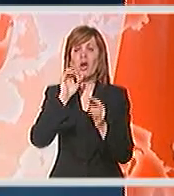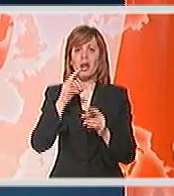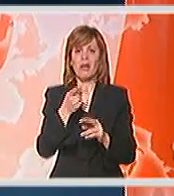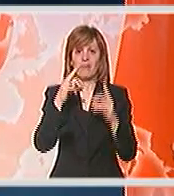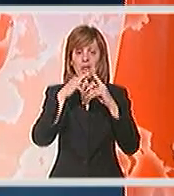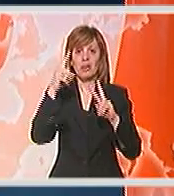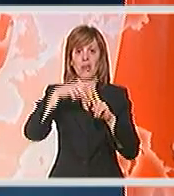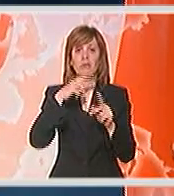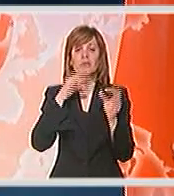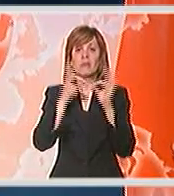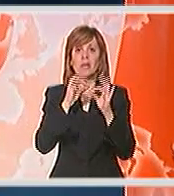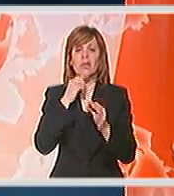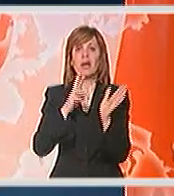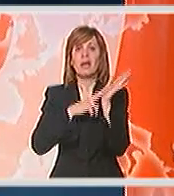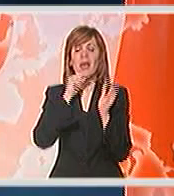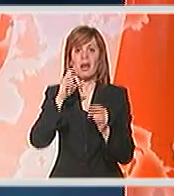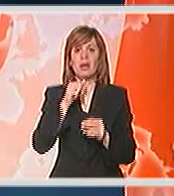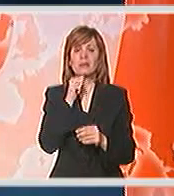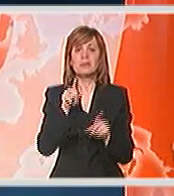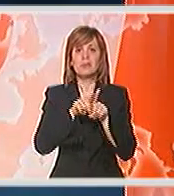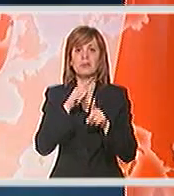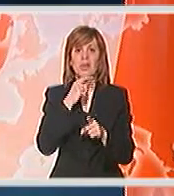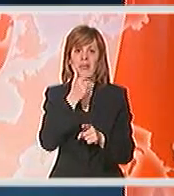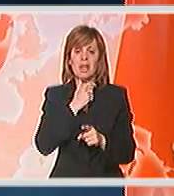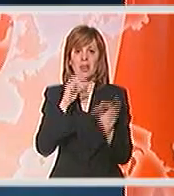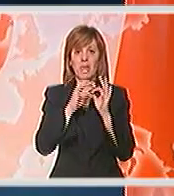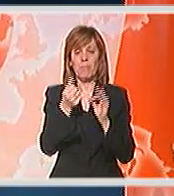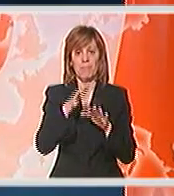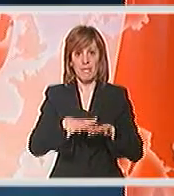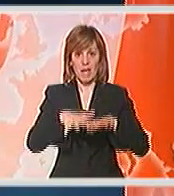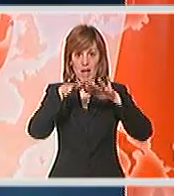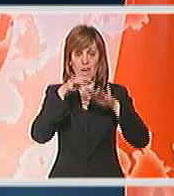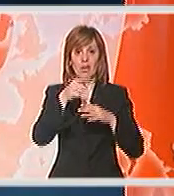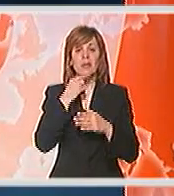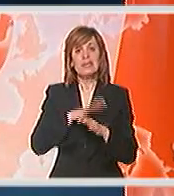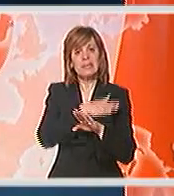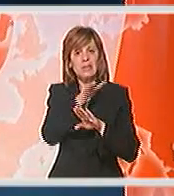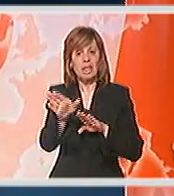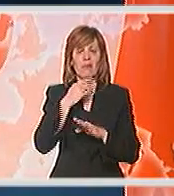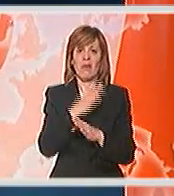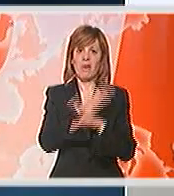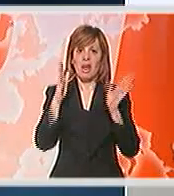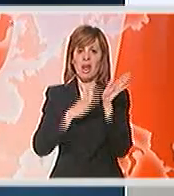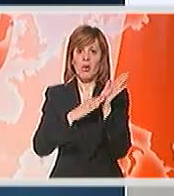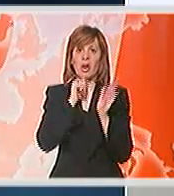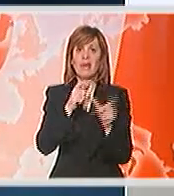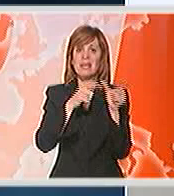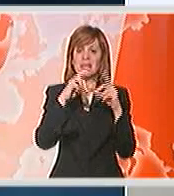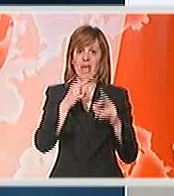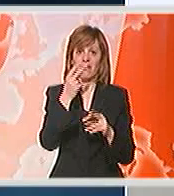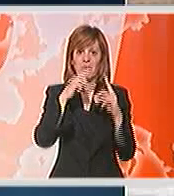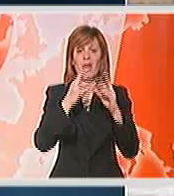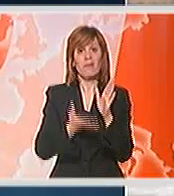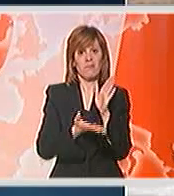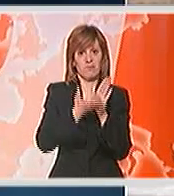Tamišu, Brzavi, Neri i Starom Begiju, sa tendencijom manje porasta. Na slivu Velike Morave i na slivu Save vodostaje su u